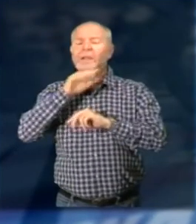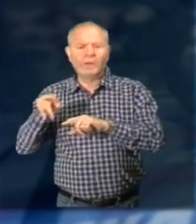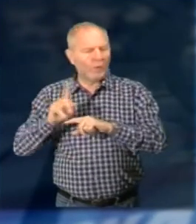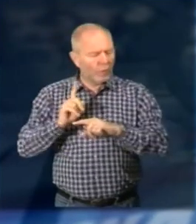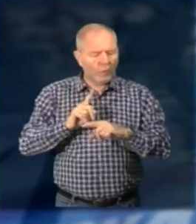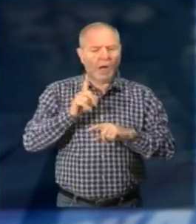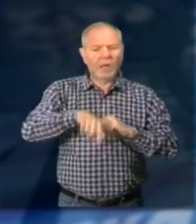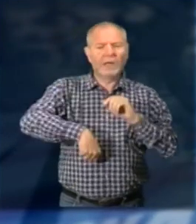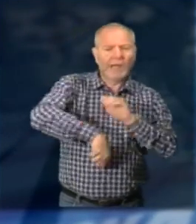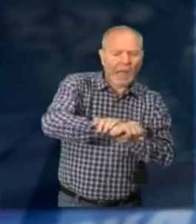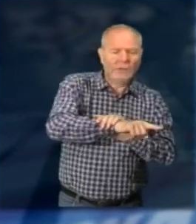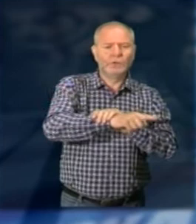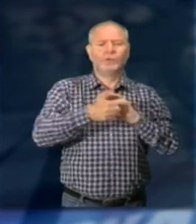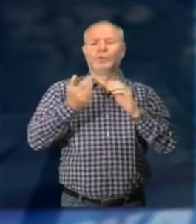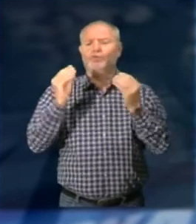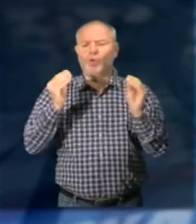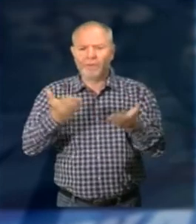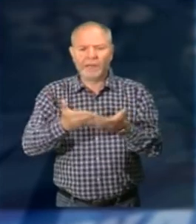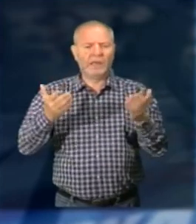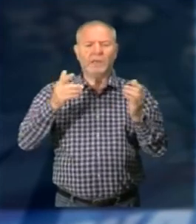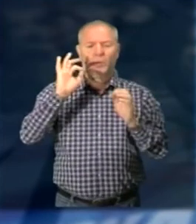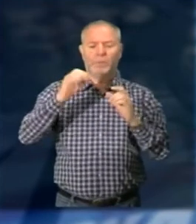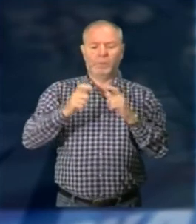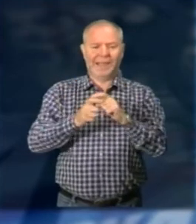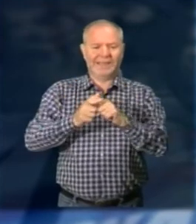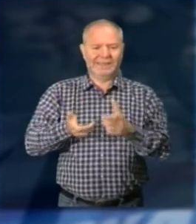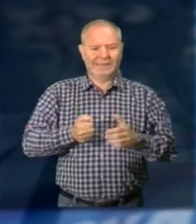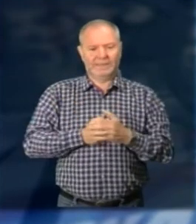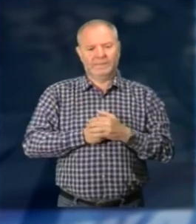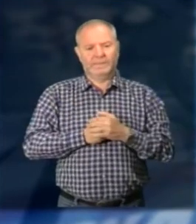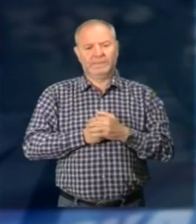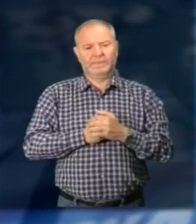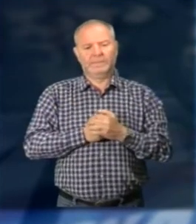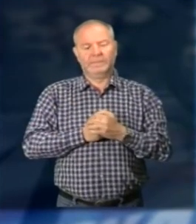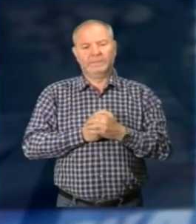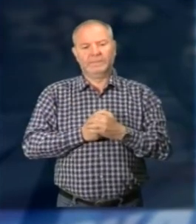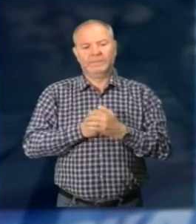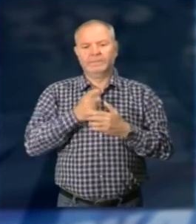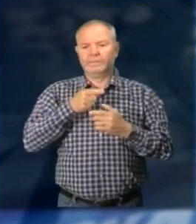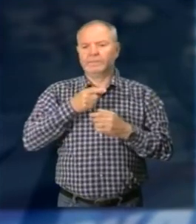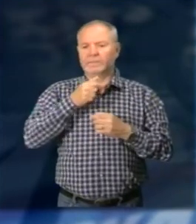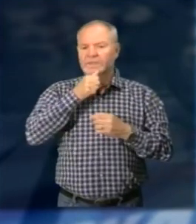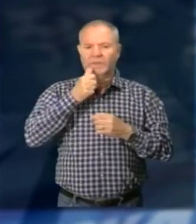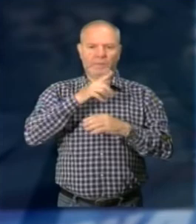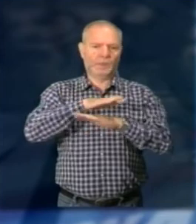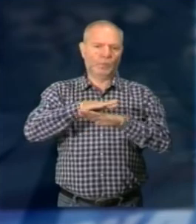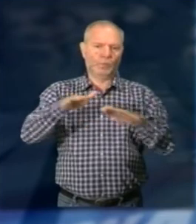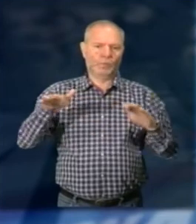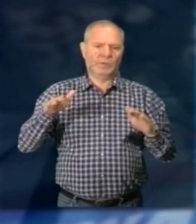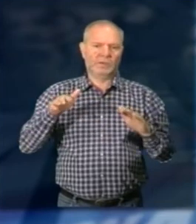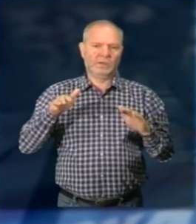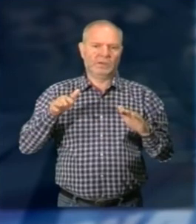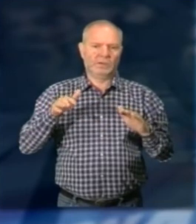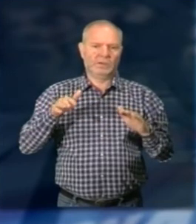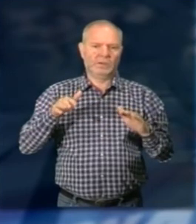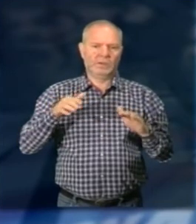calcio che gioca a Montescheno Per tutto il centro del paese Soprattutto è rivolto a tutta la popolazione La squadra di calcio che per